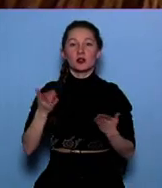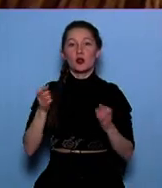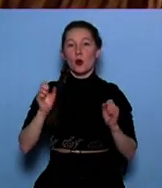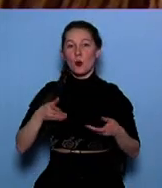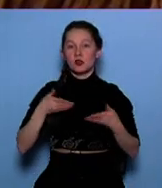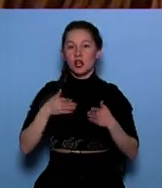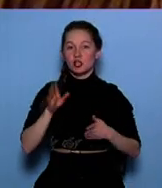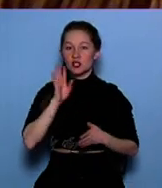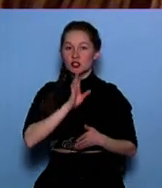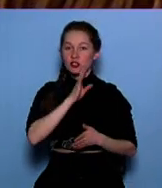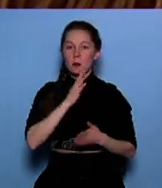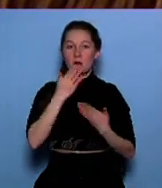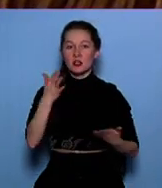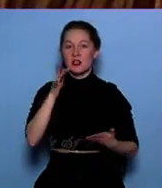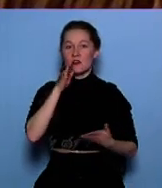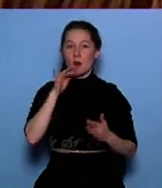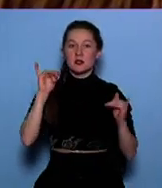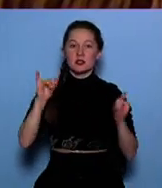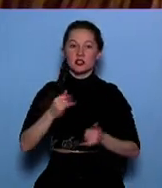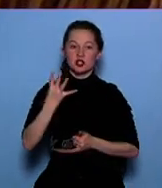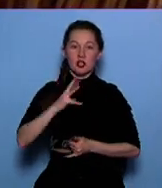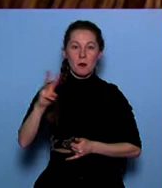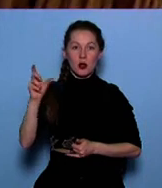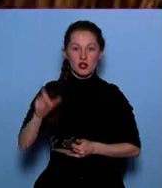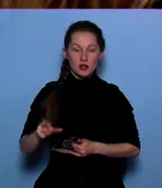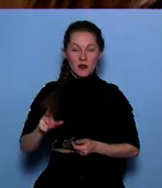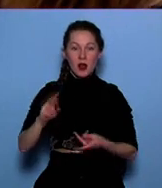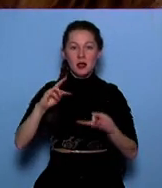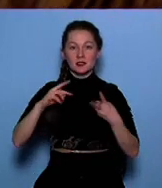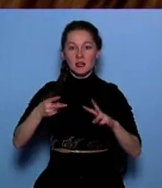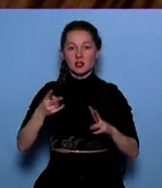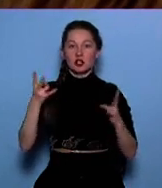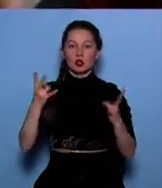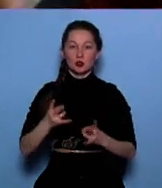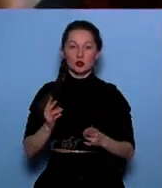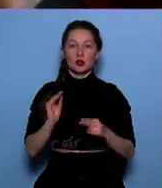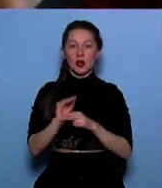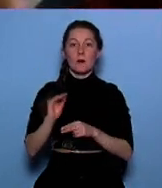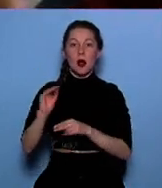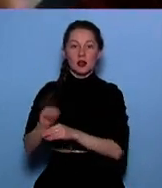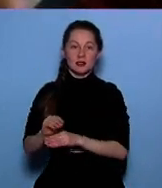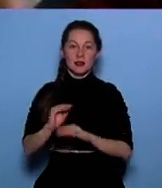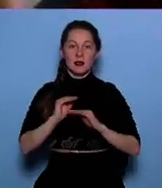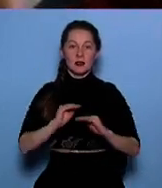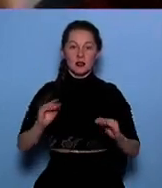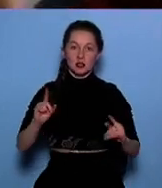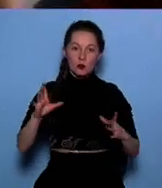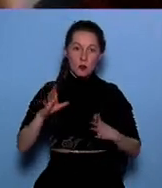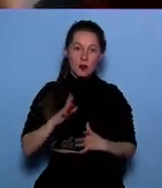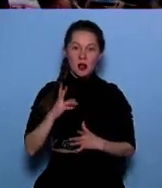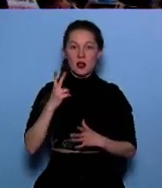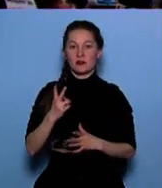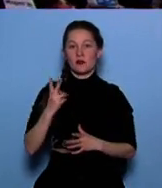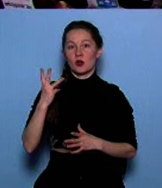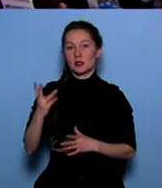последние несколько лет сократилось на 4 миллиона человек. А значит, восполнять демографический дефицит нужно за счет вторых и третьих детей в